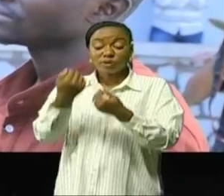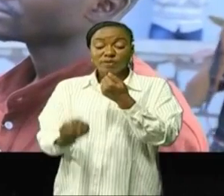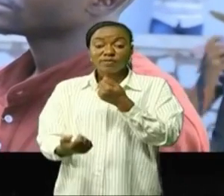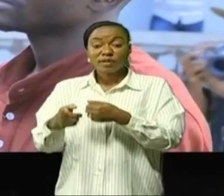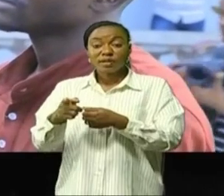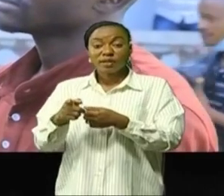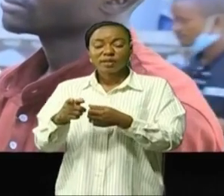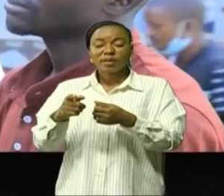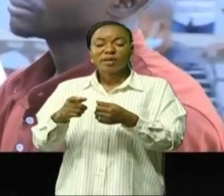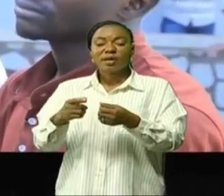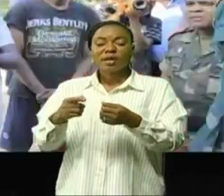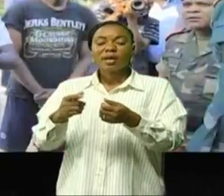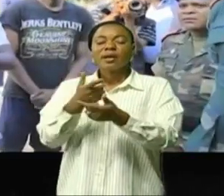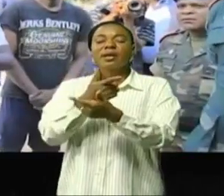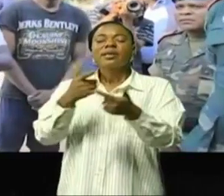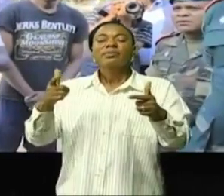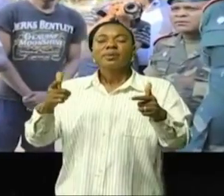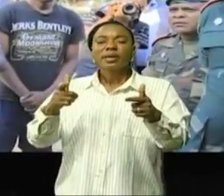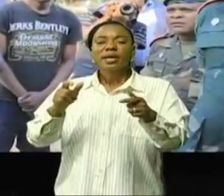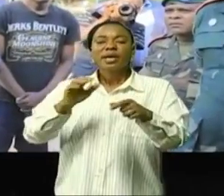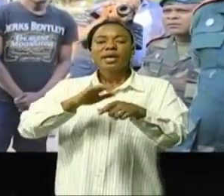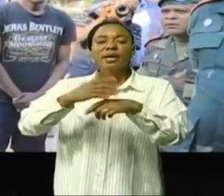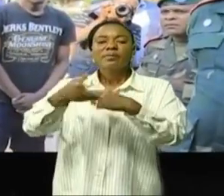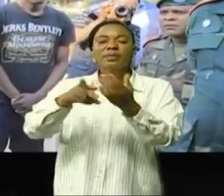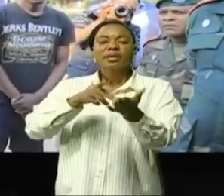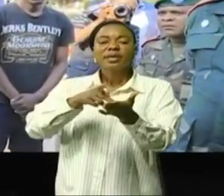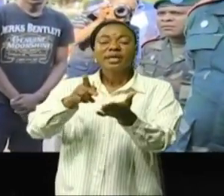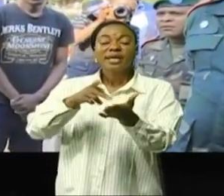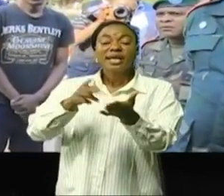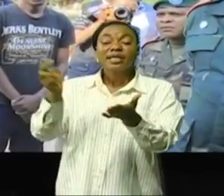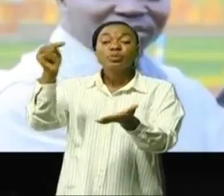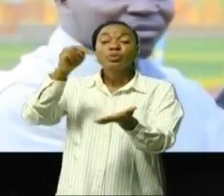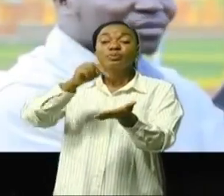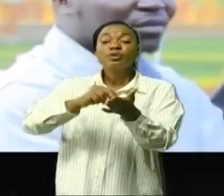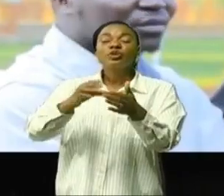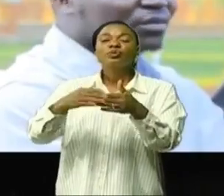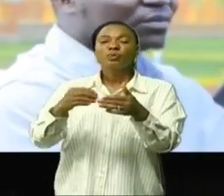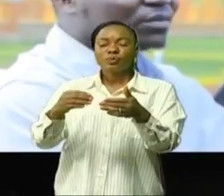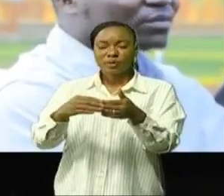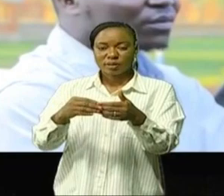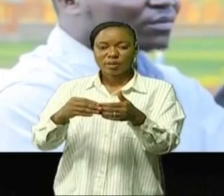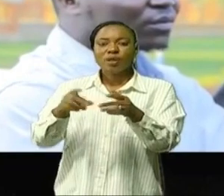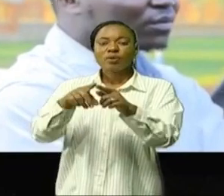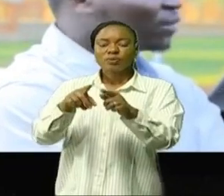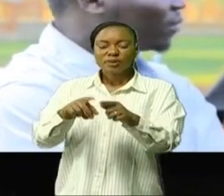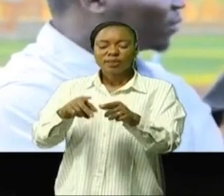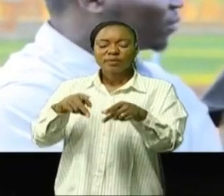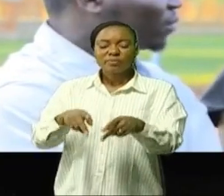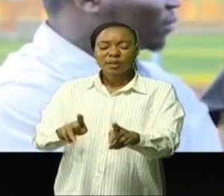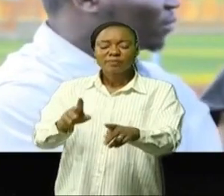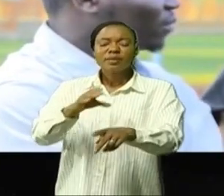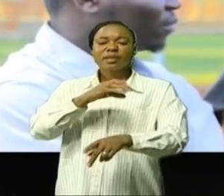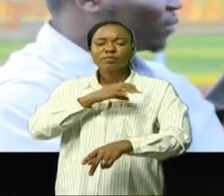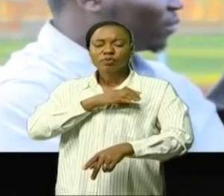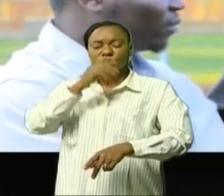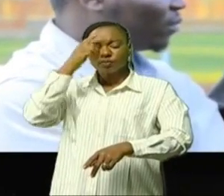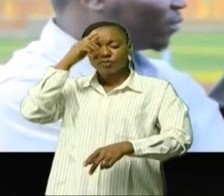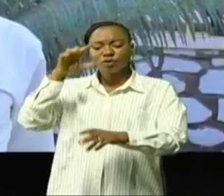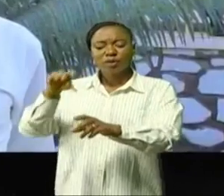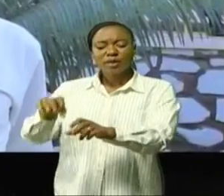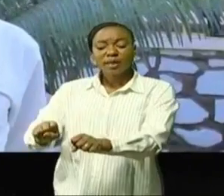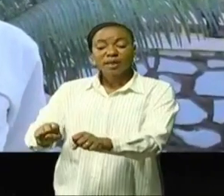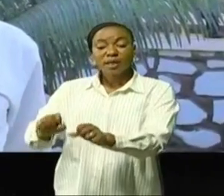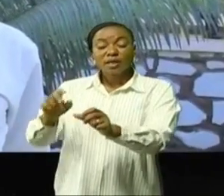a été relâché après le paiement d'une renseignation de 2 000 dollars américains, ce qui a permis à la police d'émettre la messe sur ses